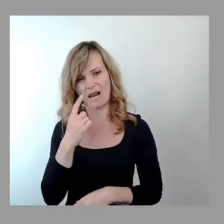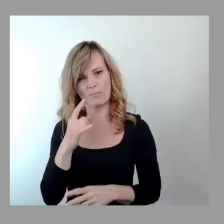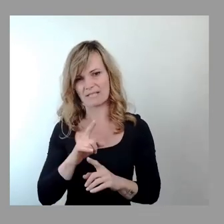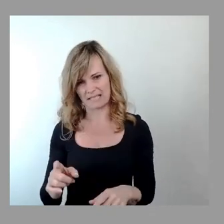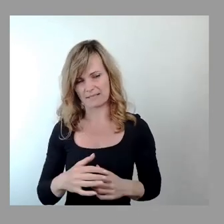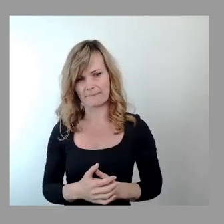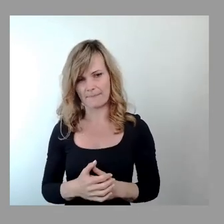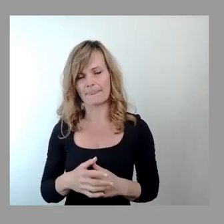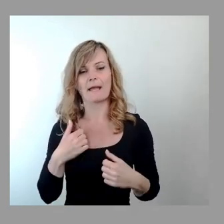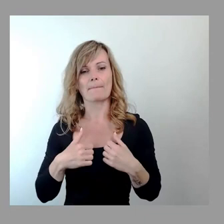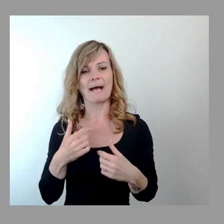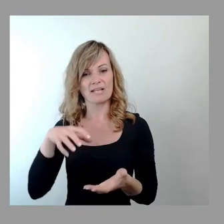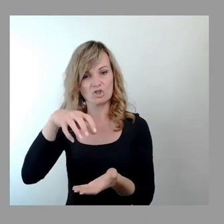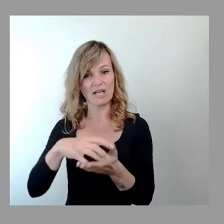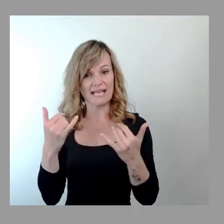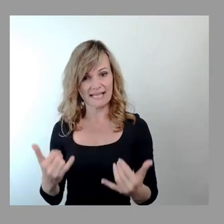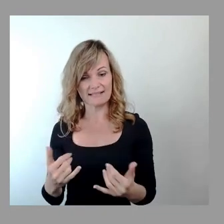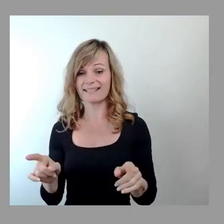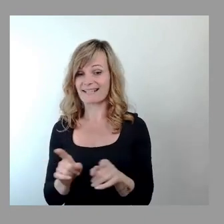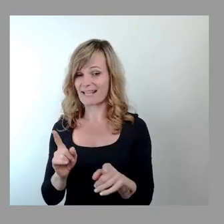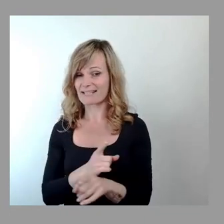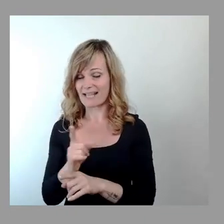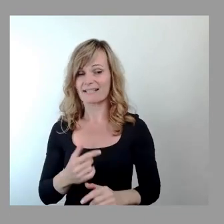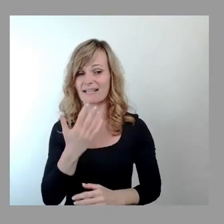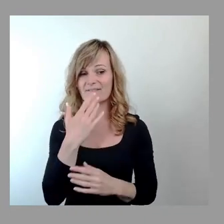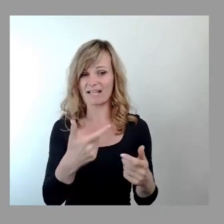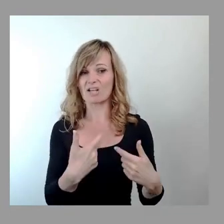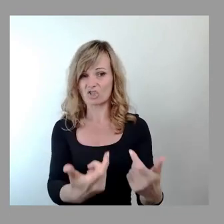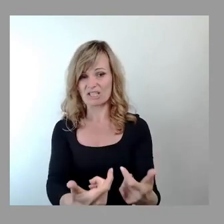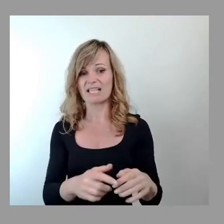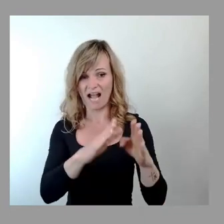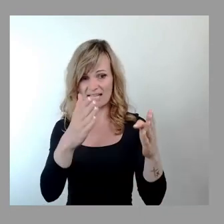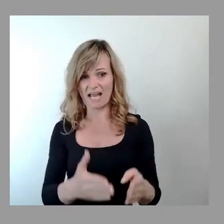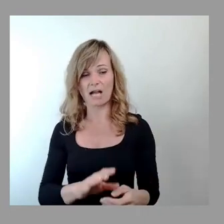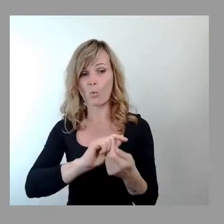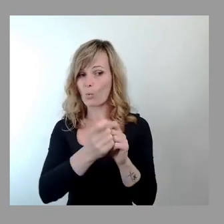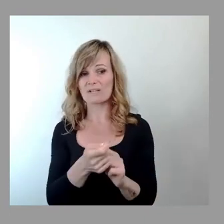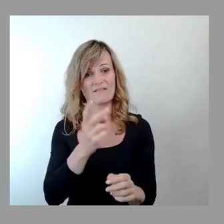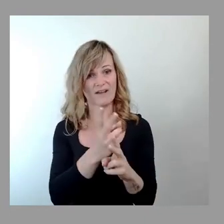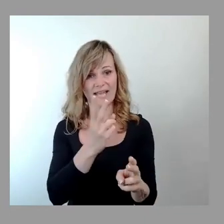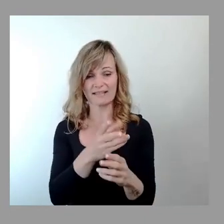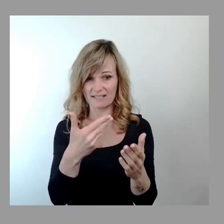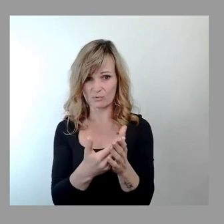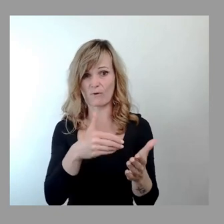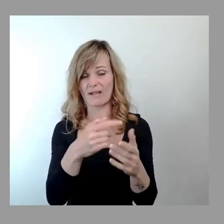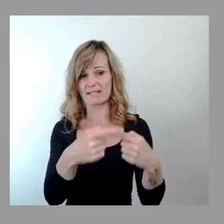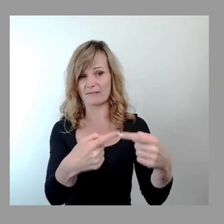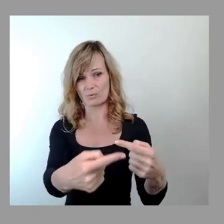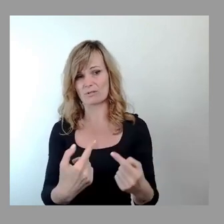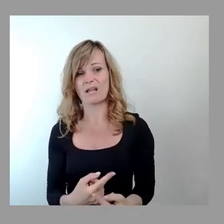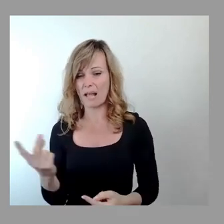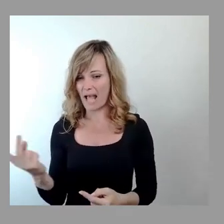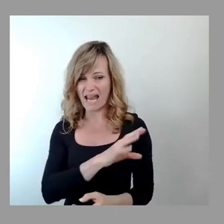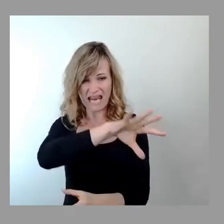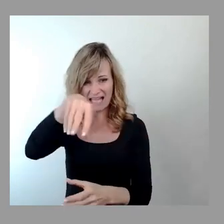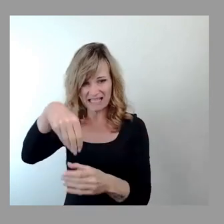Badestelle jetzt und gleichzeitig die Wasserskianlage unverändert im Bestand weiterführen, ist die Forderung nach der eierlegenden Wollmilchsau. Denn wenn